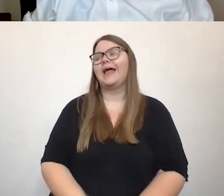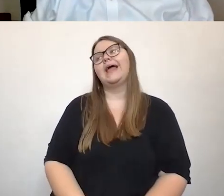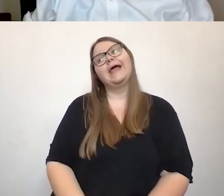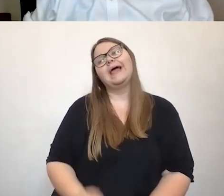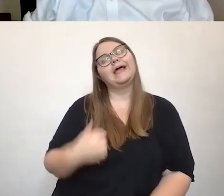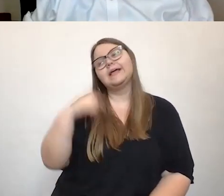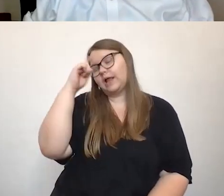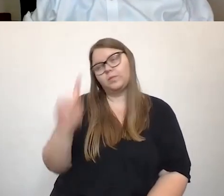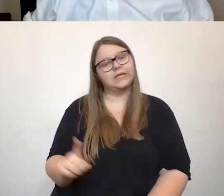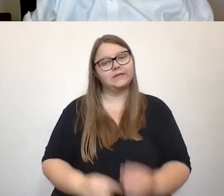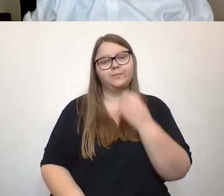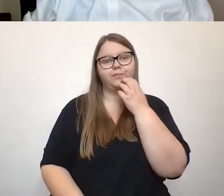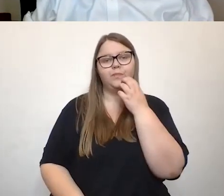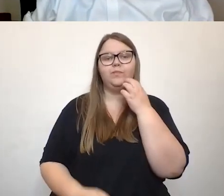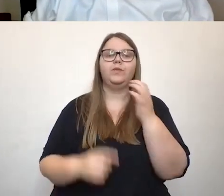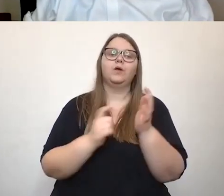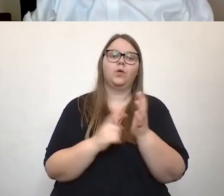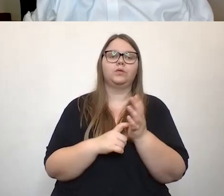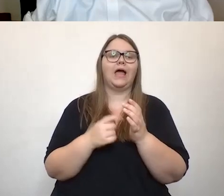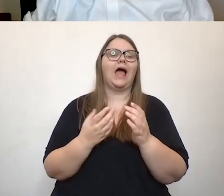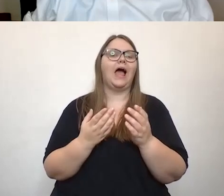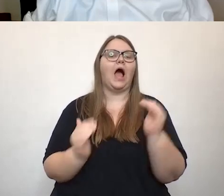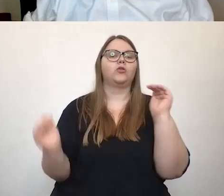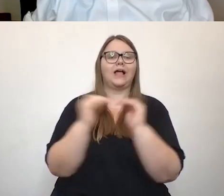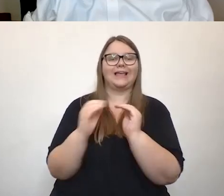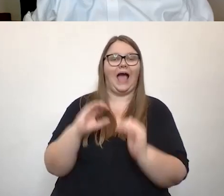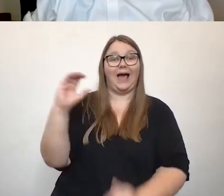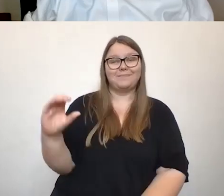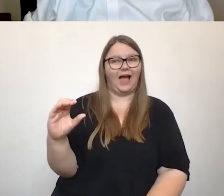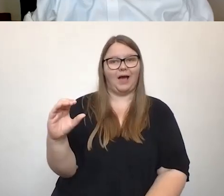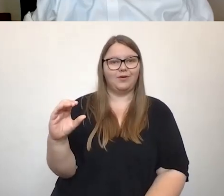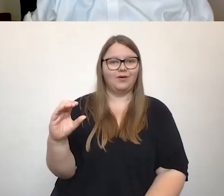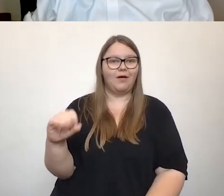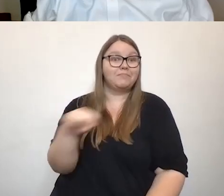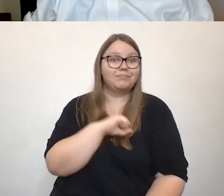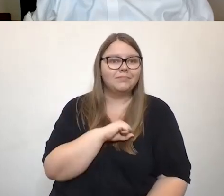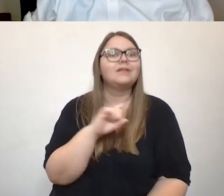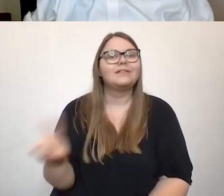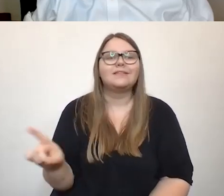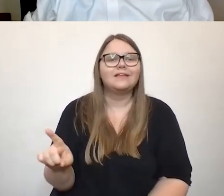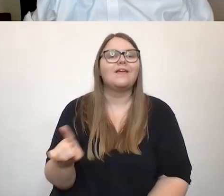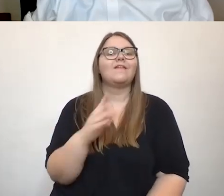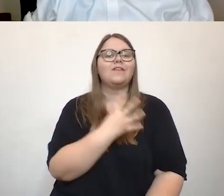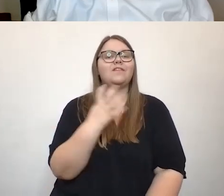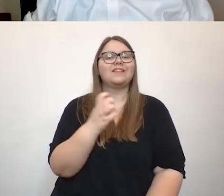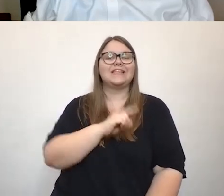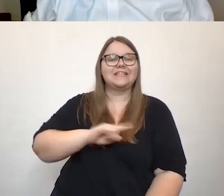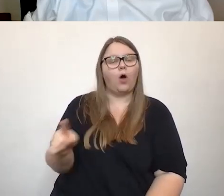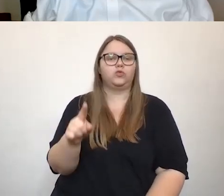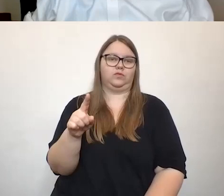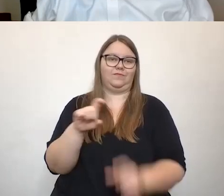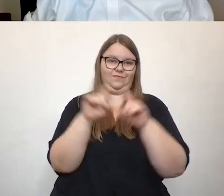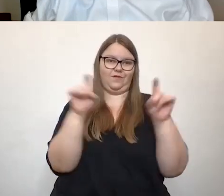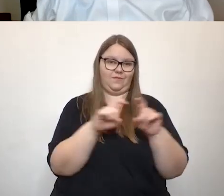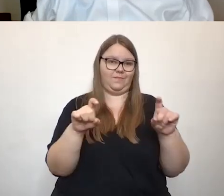nicht, weil ich meine, wenn die Ausgleichsabgabe das Werkzeug, das Jahrhunderts wäre, dann hätten wir ja die 44.000 Unternehmen, die keinen einzigen Menschen mit Behinderung